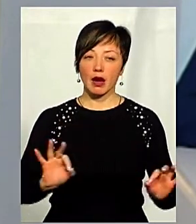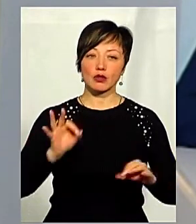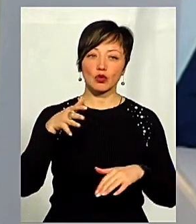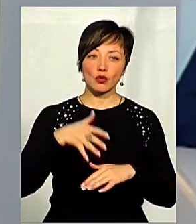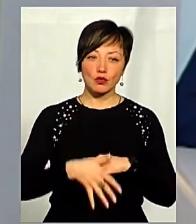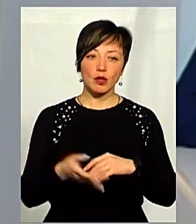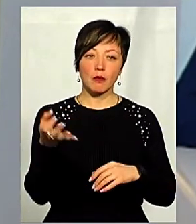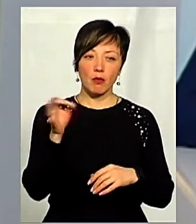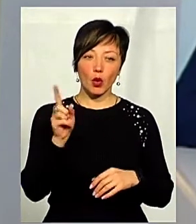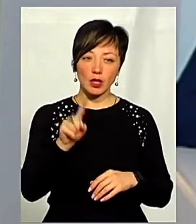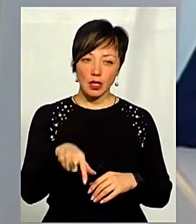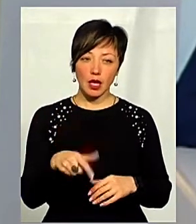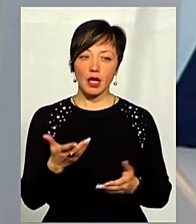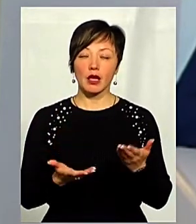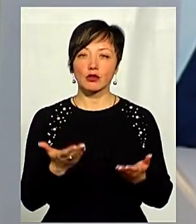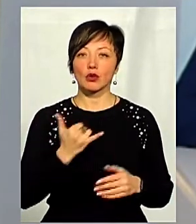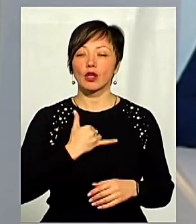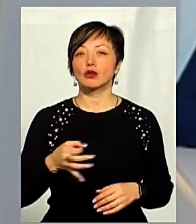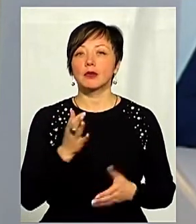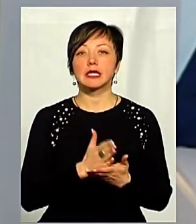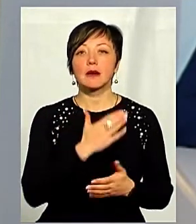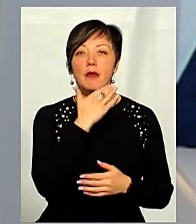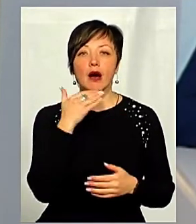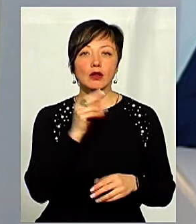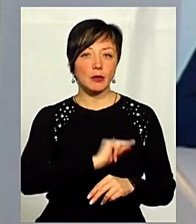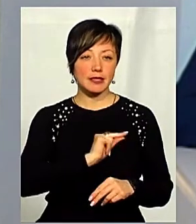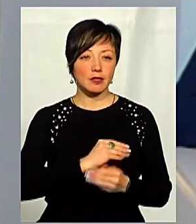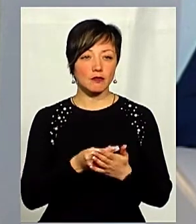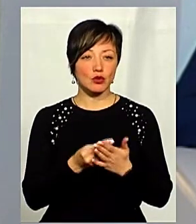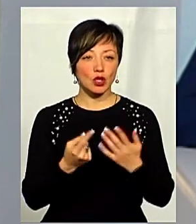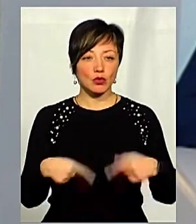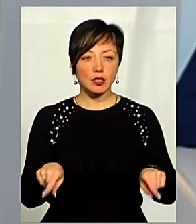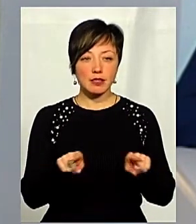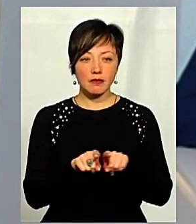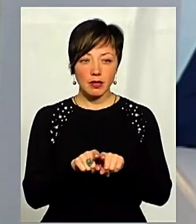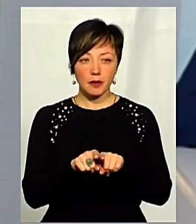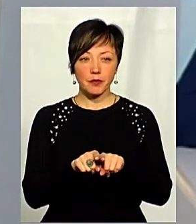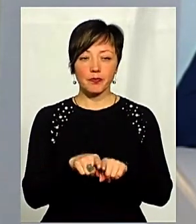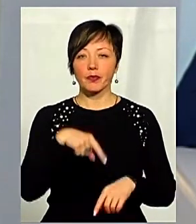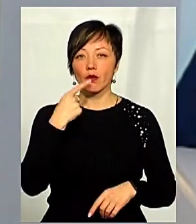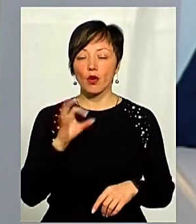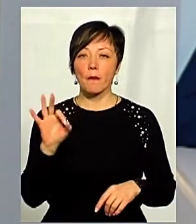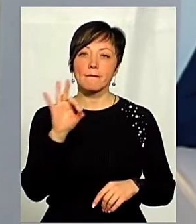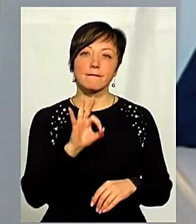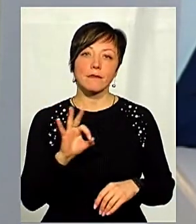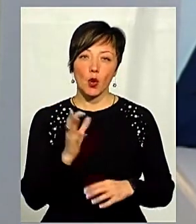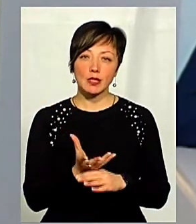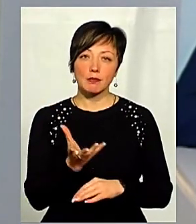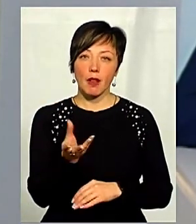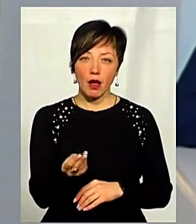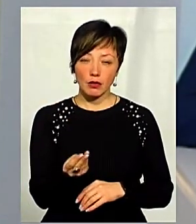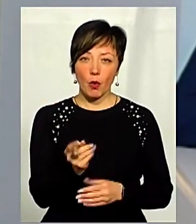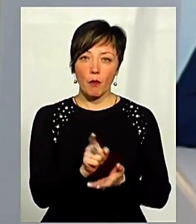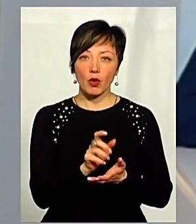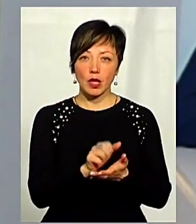те, що якщо в нашій області є багато бюджетників, то ми говоримо і про сплату